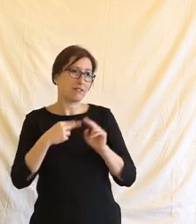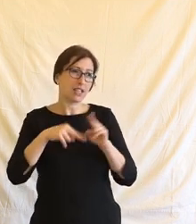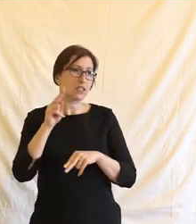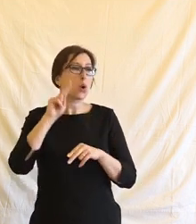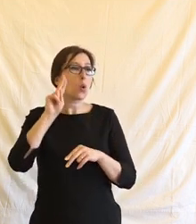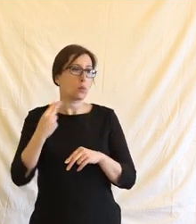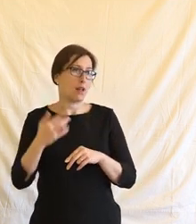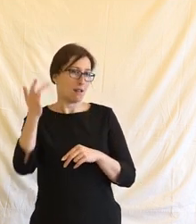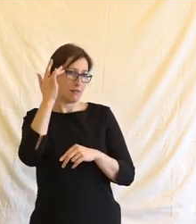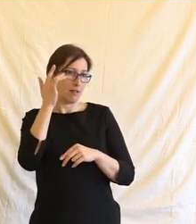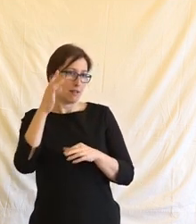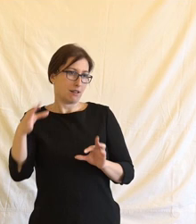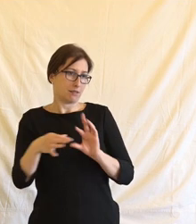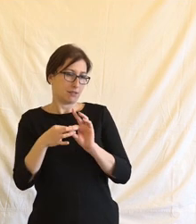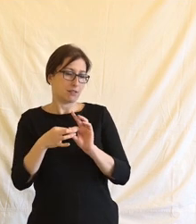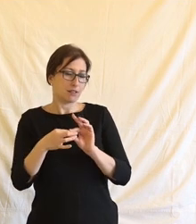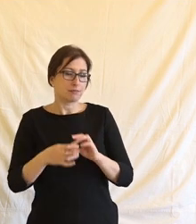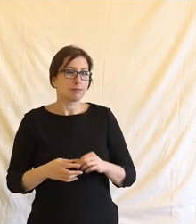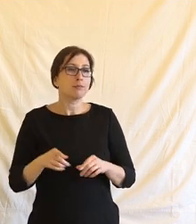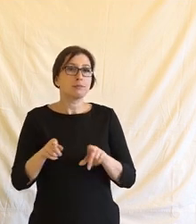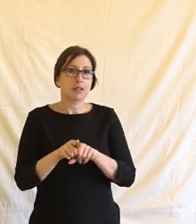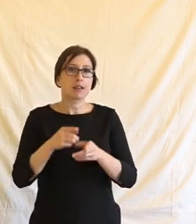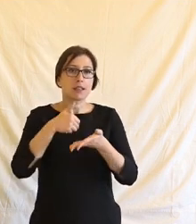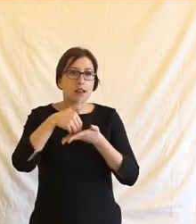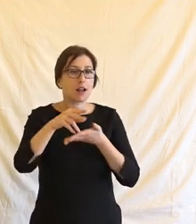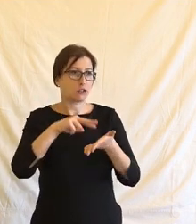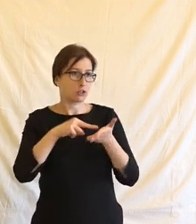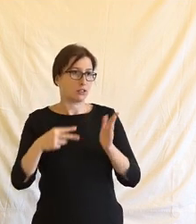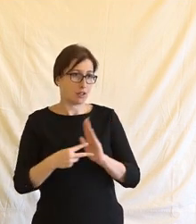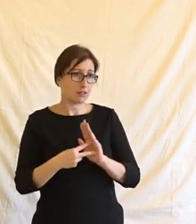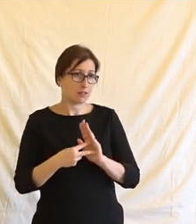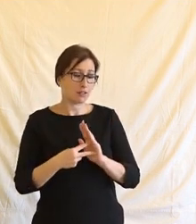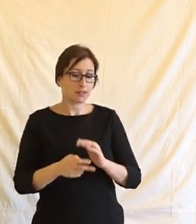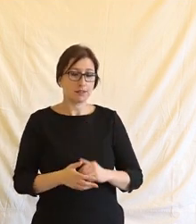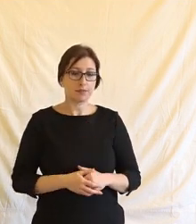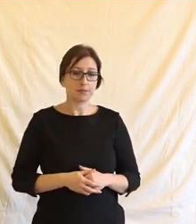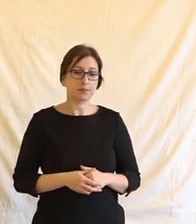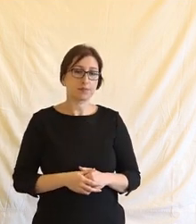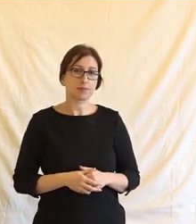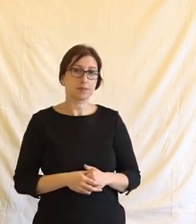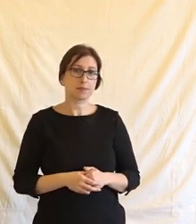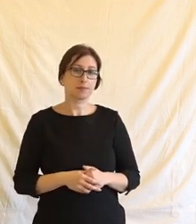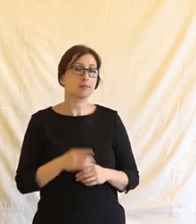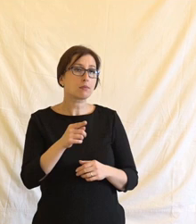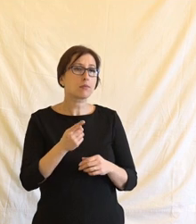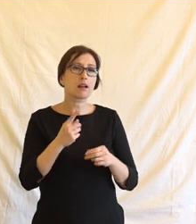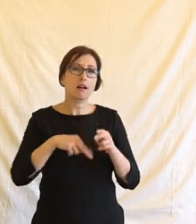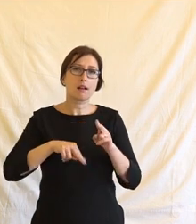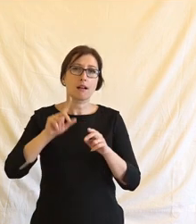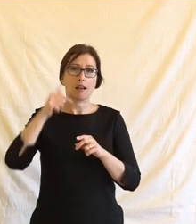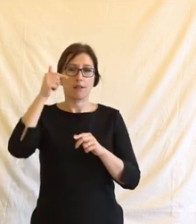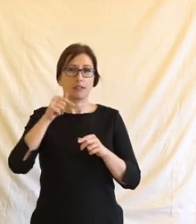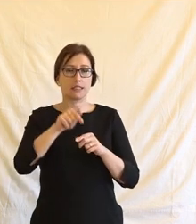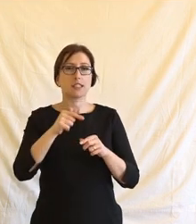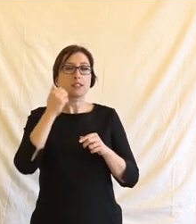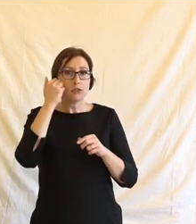umělé inteligence, ale i u jiných technologií. A takovým tím centrálním motem je